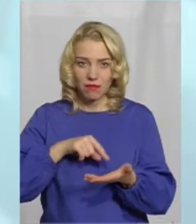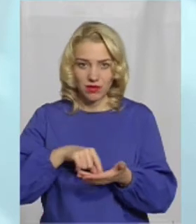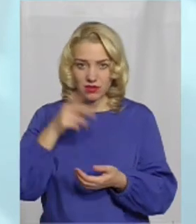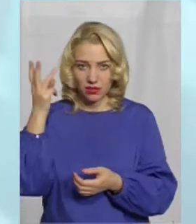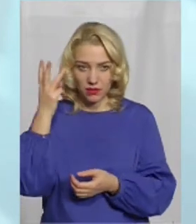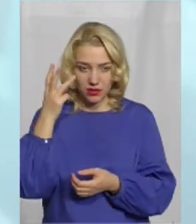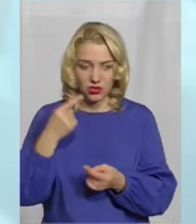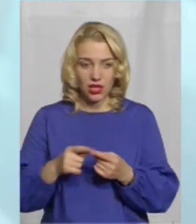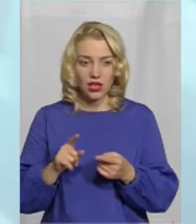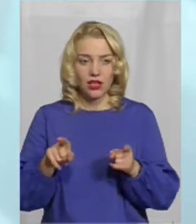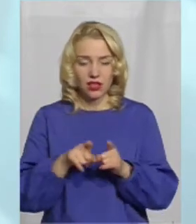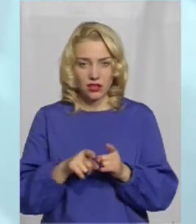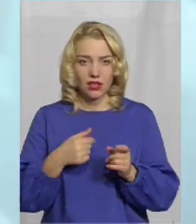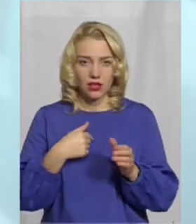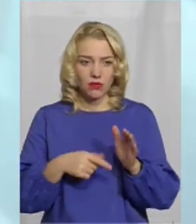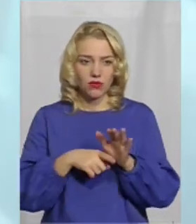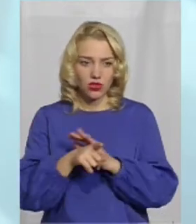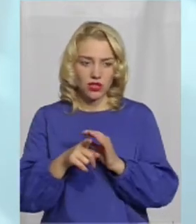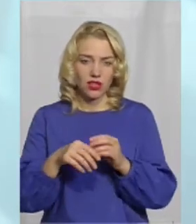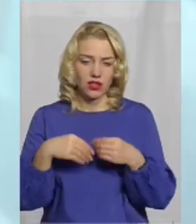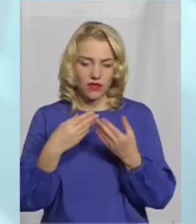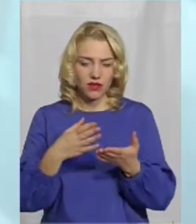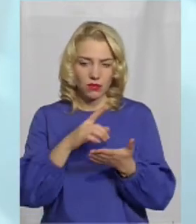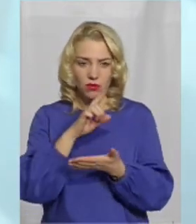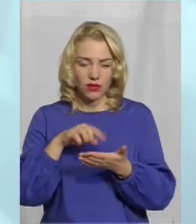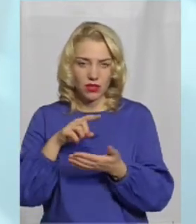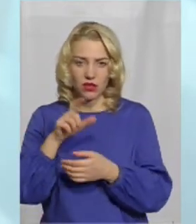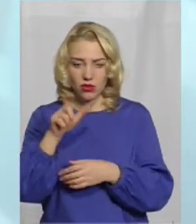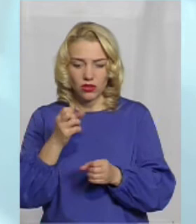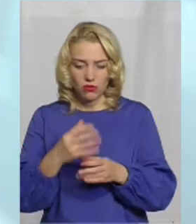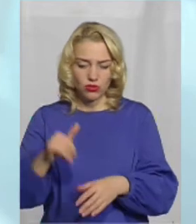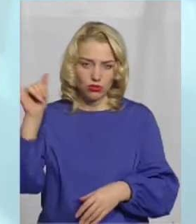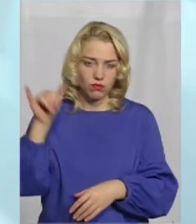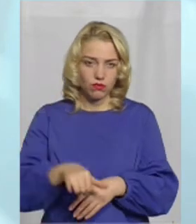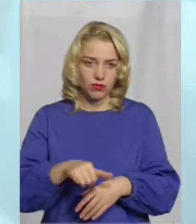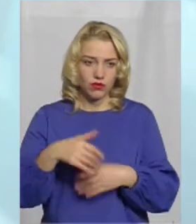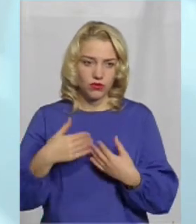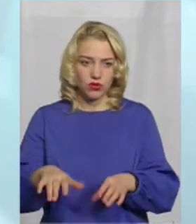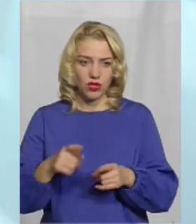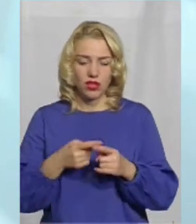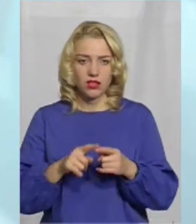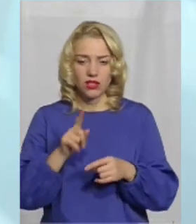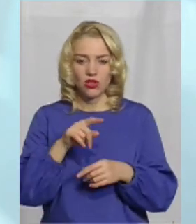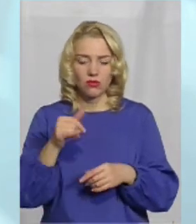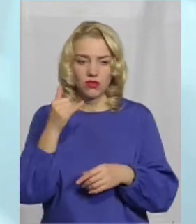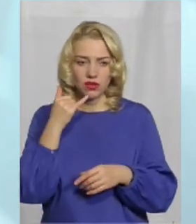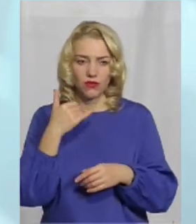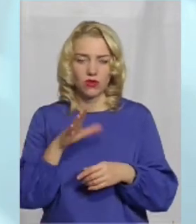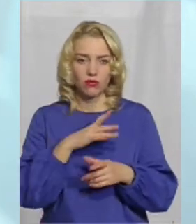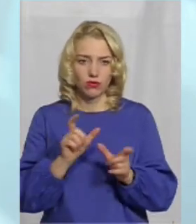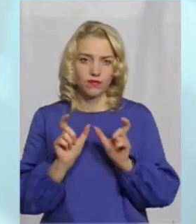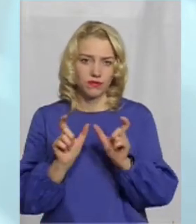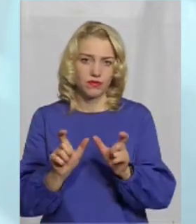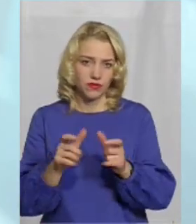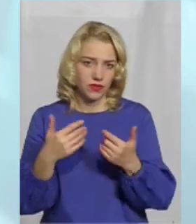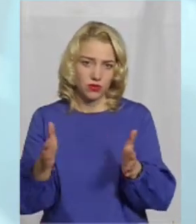чином я вже почала надавати, навіть дні запитання давати, людина просто кинула слухавку, а потім цей телефон вже взагалі був такий,